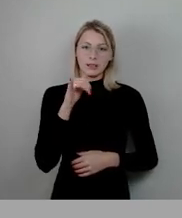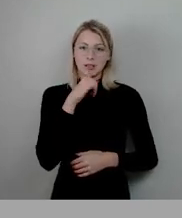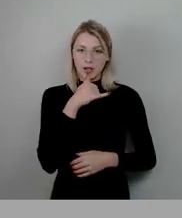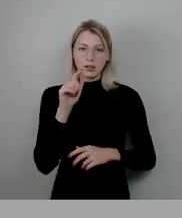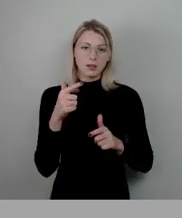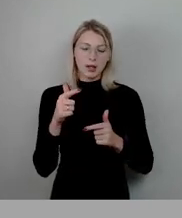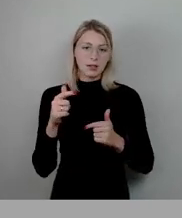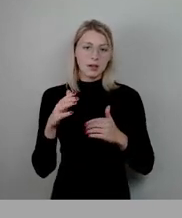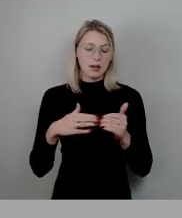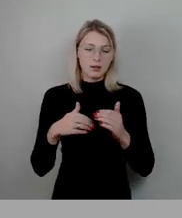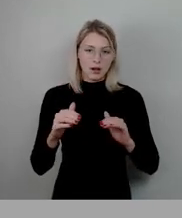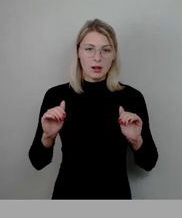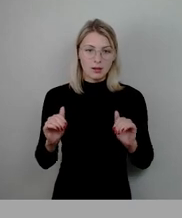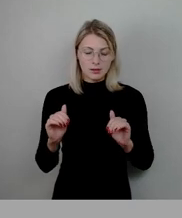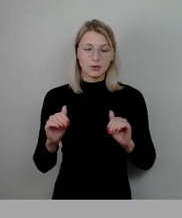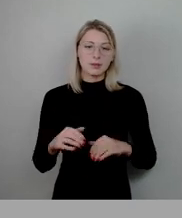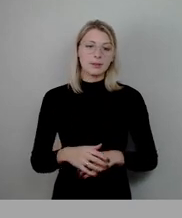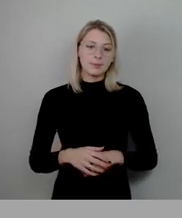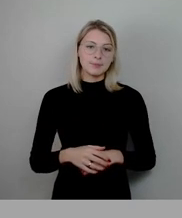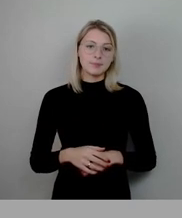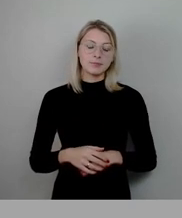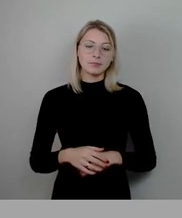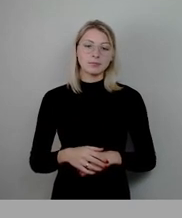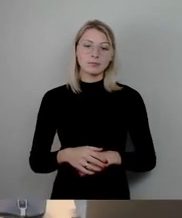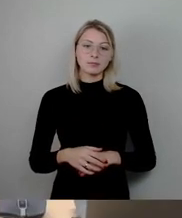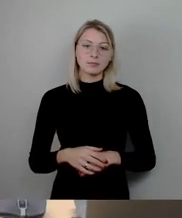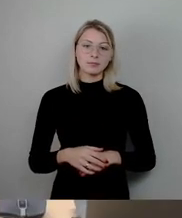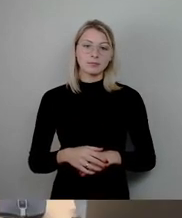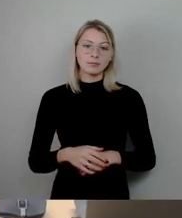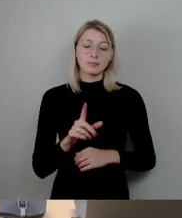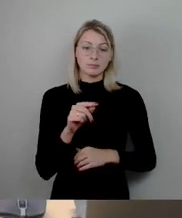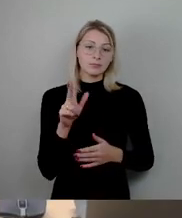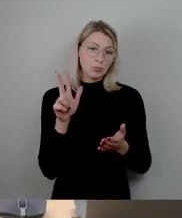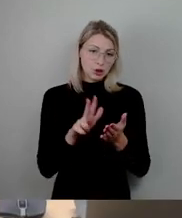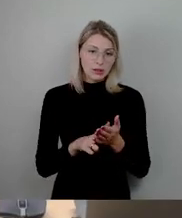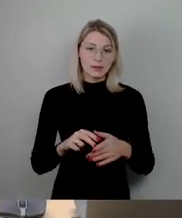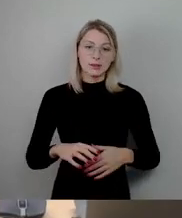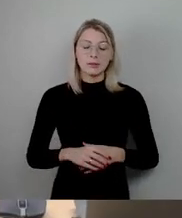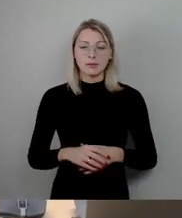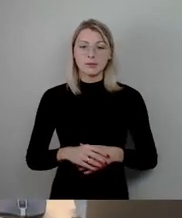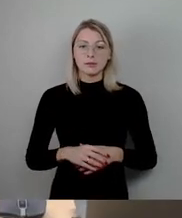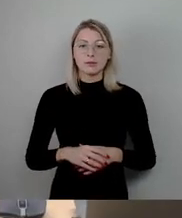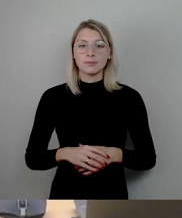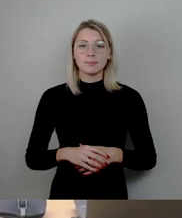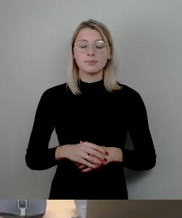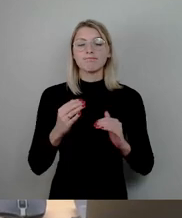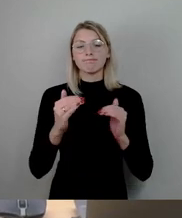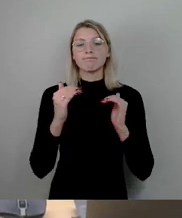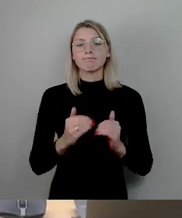50a, 14, nein, eine Enthaltung so bestätigt. Dann würden wir abstimmen die